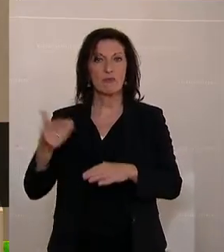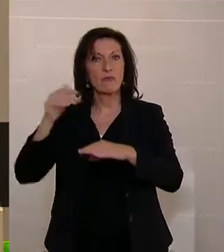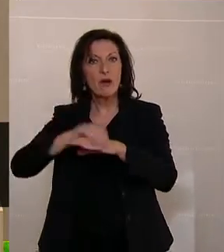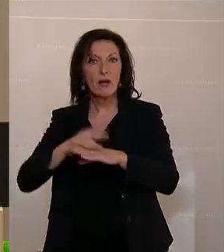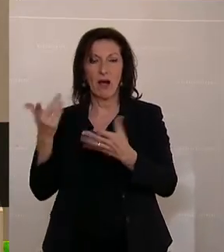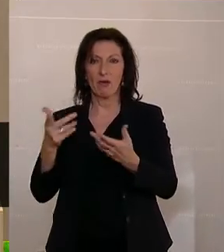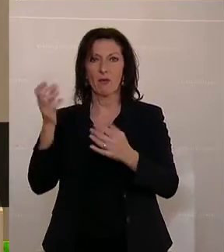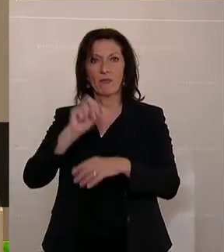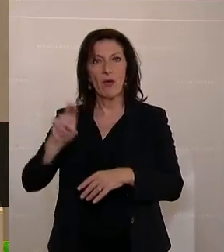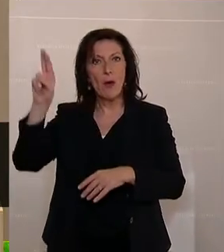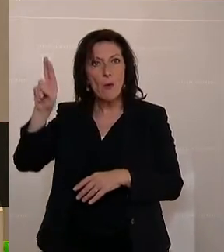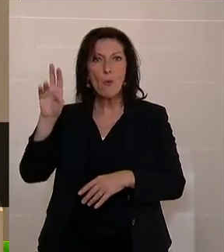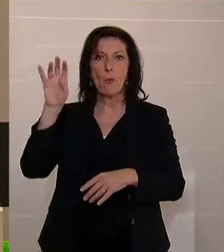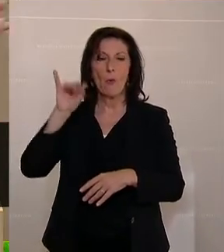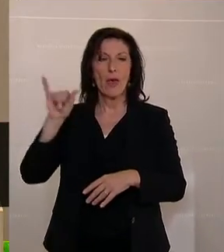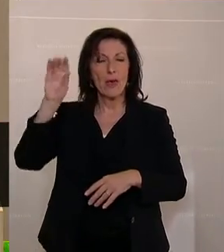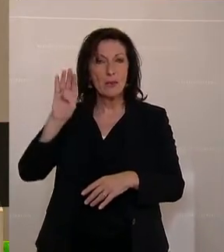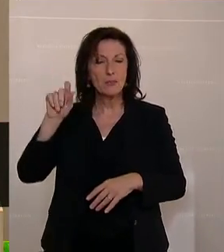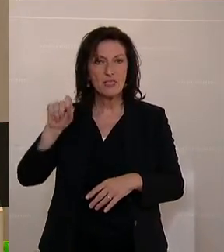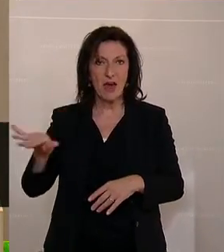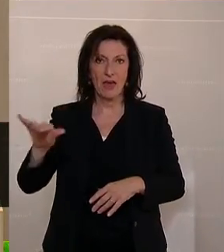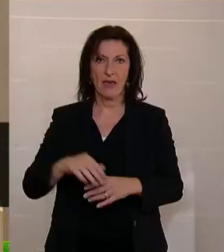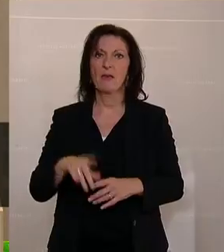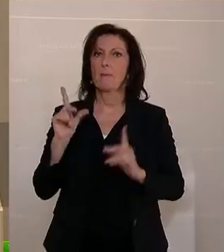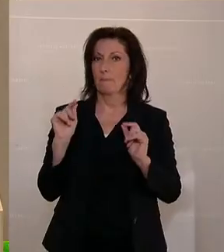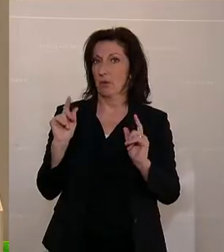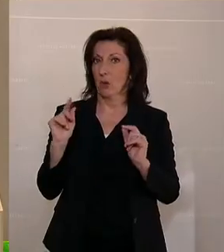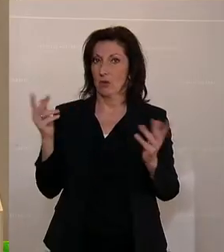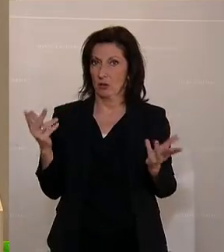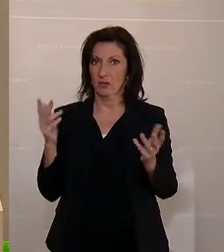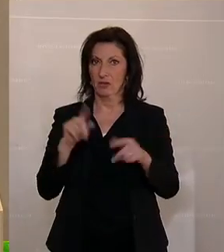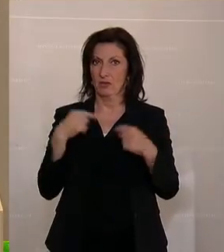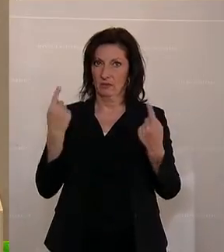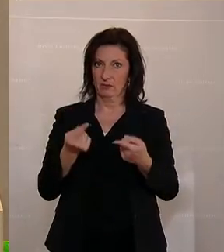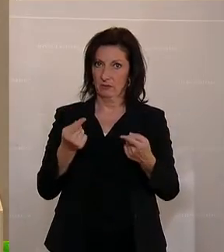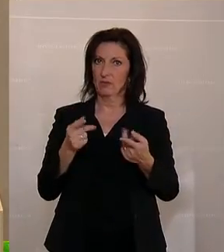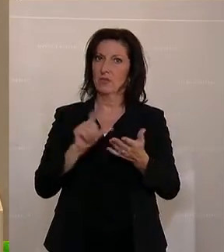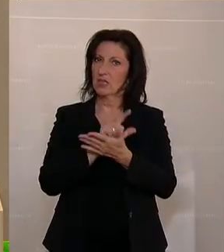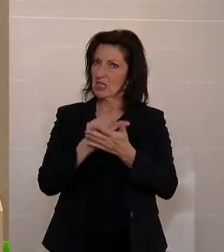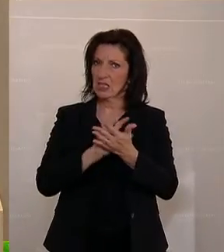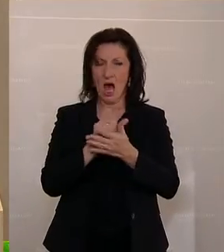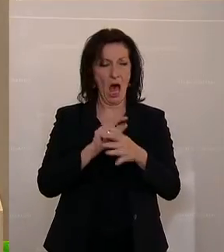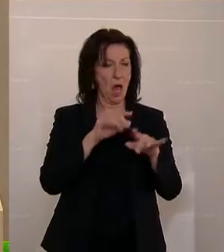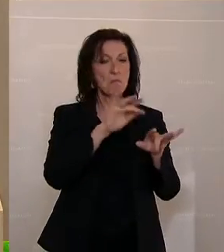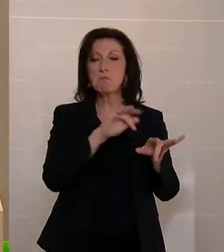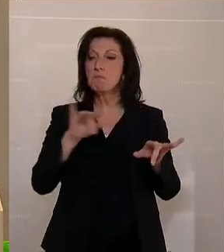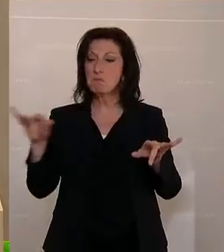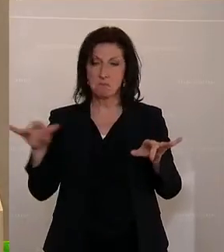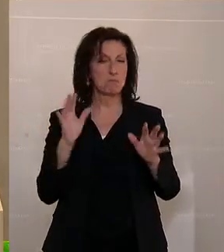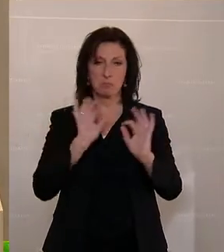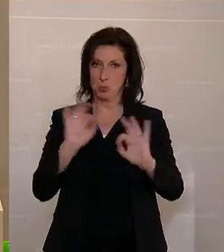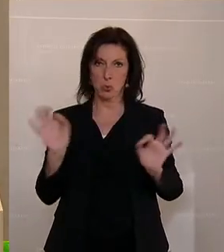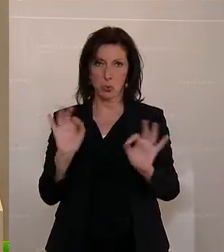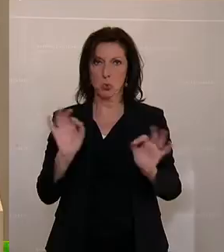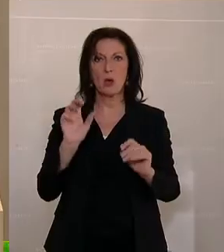EU-Mittel über IPSEI. Und diesbezüglich sind wir dann für diese Zeit einmal sehr gut aufgestellt. Ich möchte an dieser Stelle auch dem